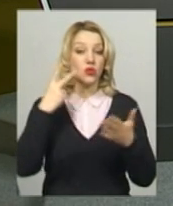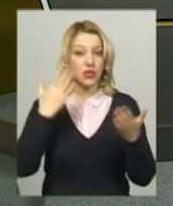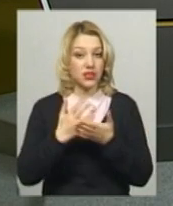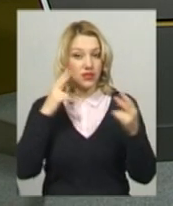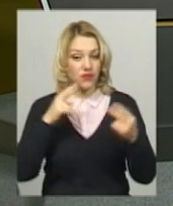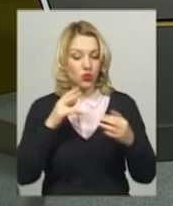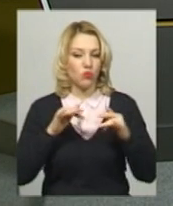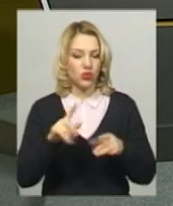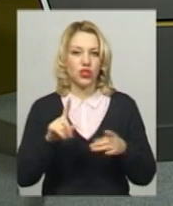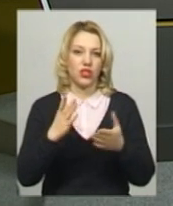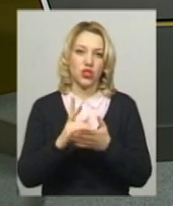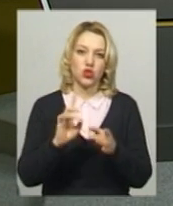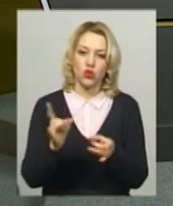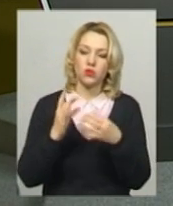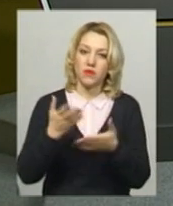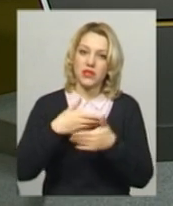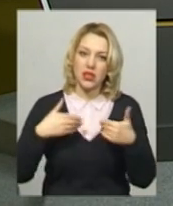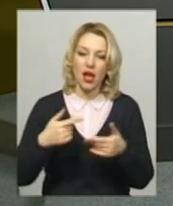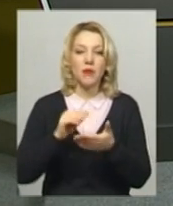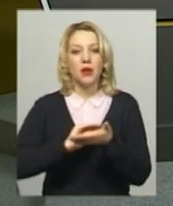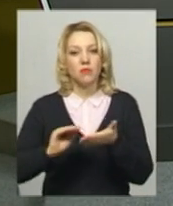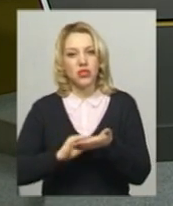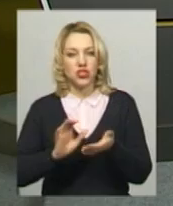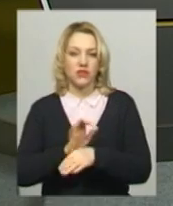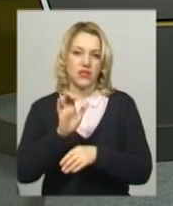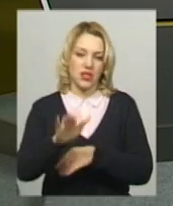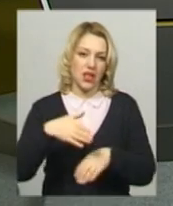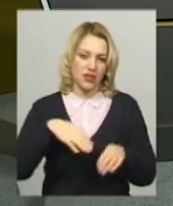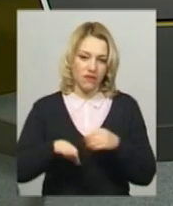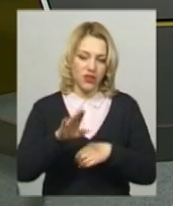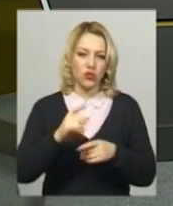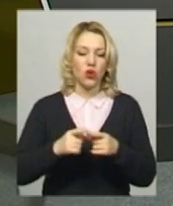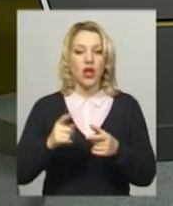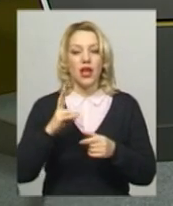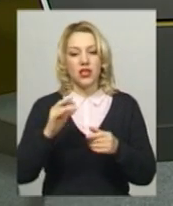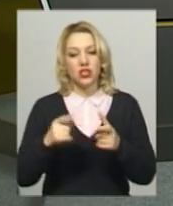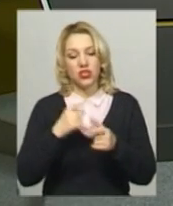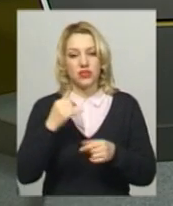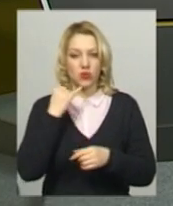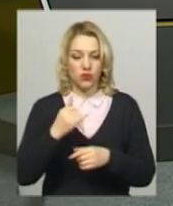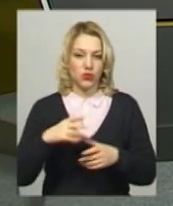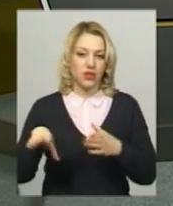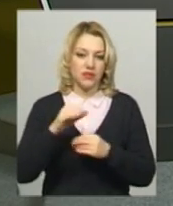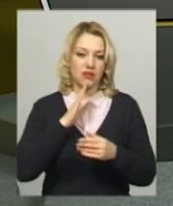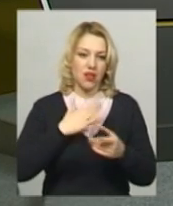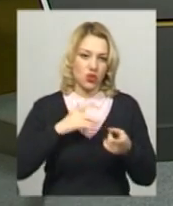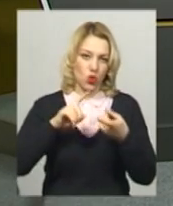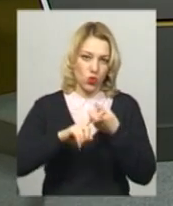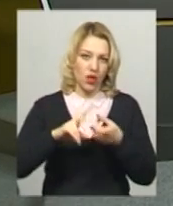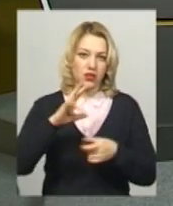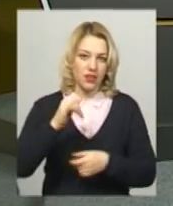події, чи вам є, що нам розповісти, пишіть, надсилайте відео на нашу електронну скриню чи телефонуйте. Усі наші контакти на екрані.